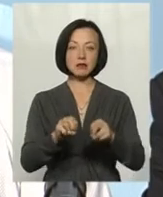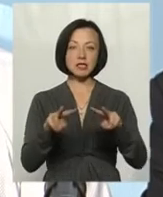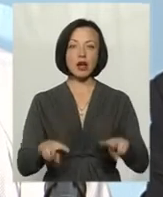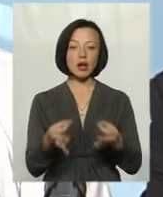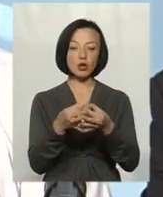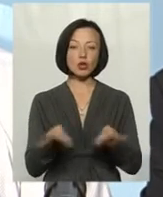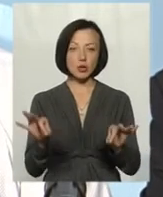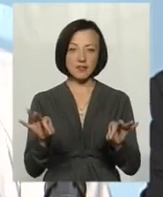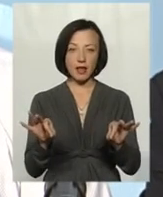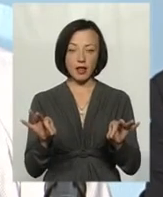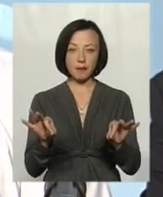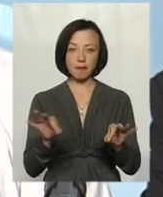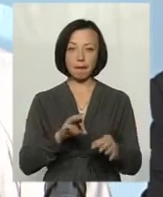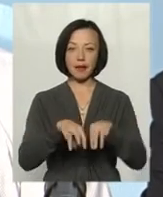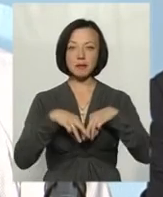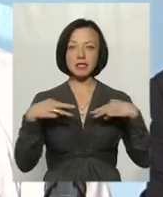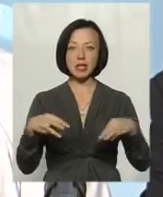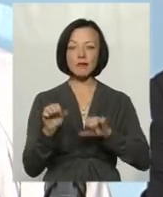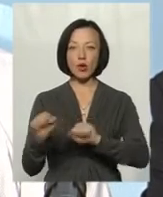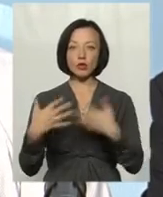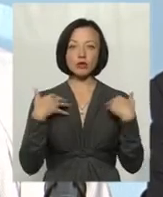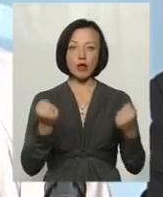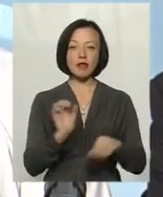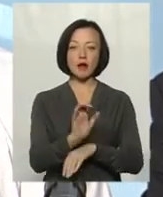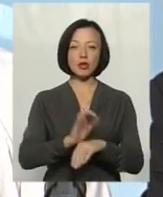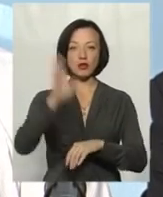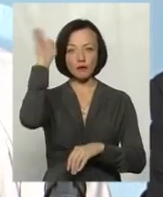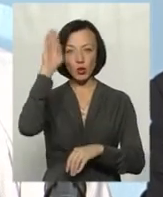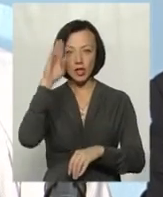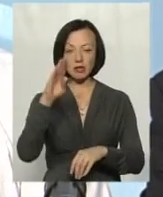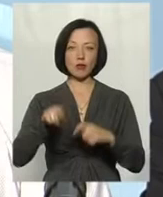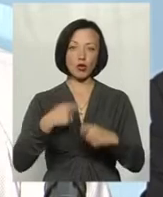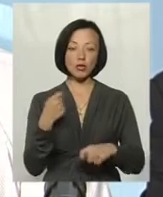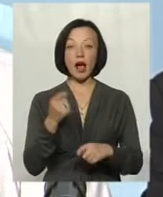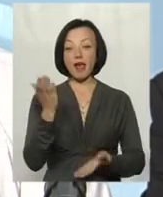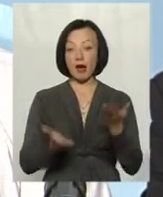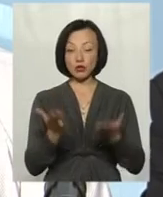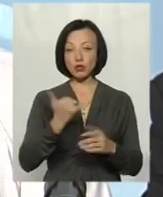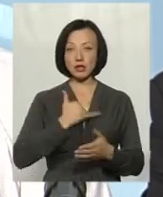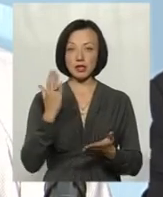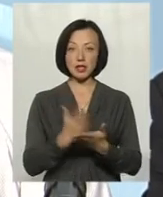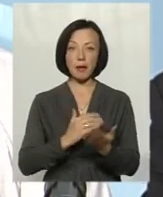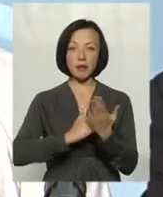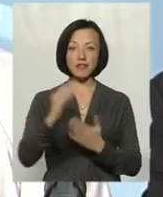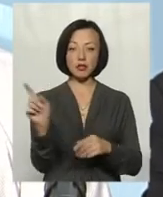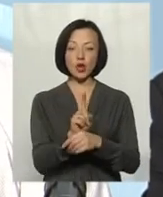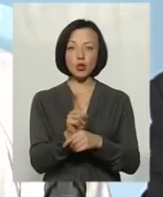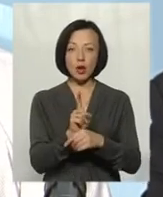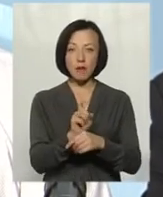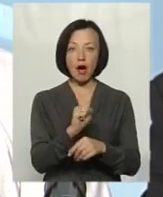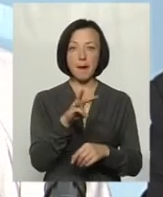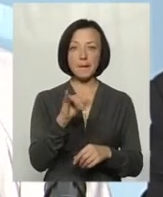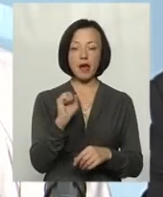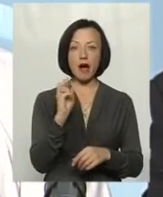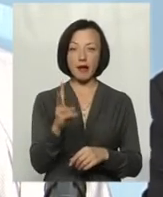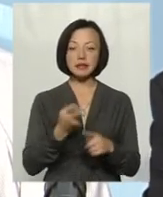дозвіл Міністерства охорони здоров'я на подачу води з відхиленням. Але, якщо в нас є підвищена норма аміаку воді, то